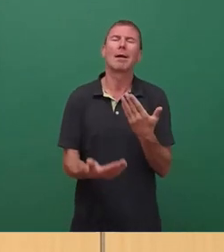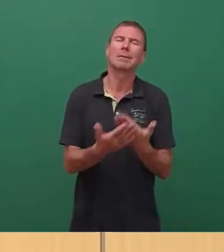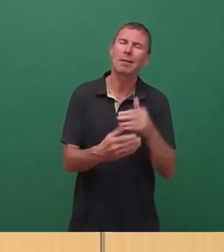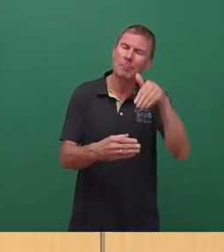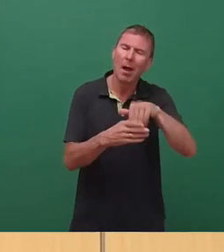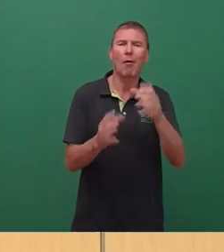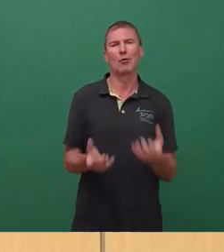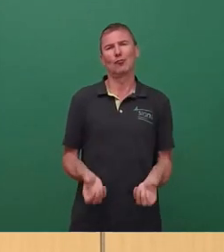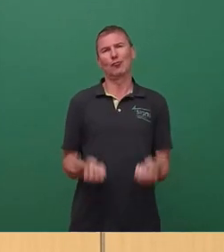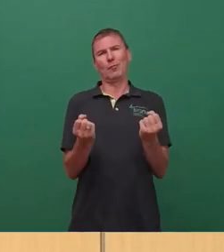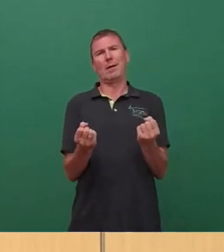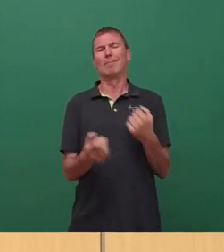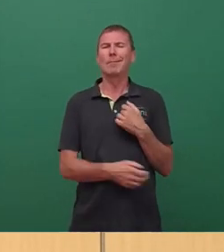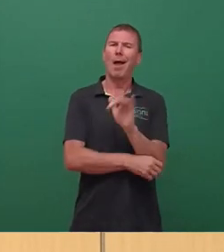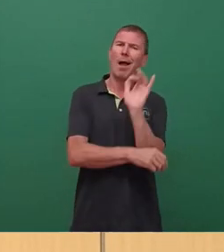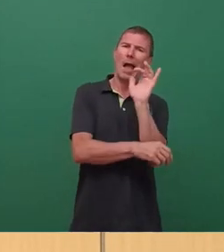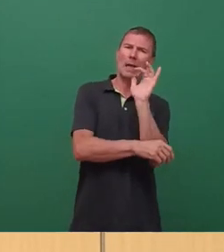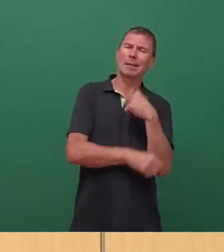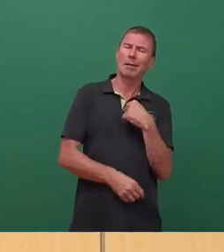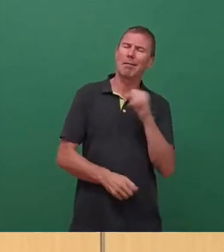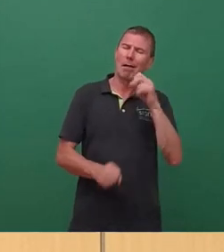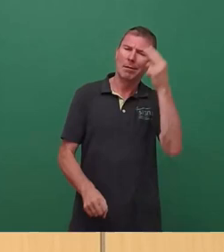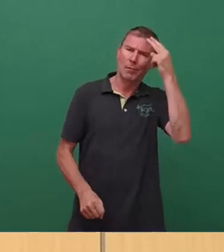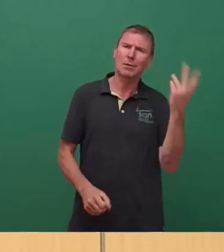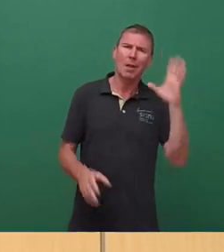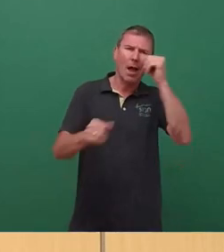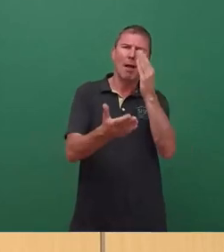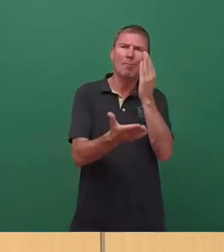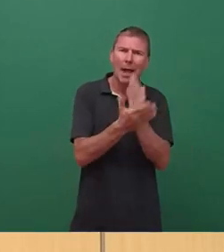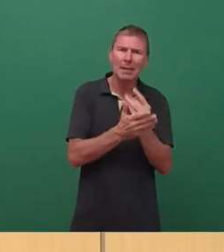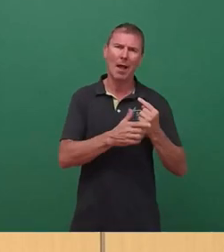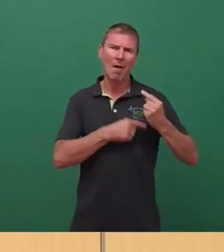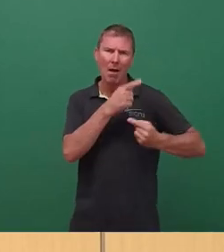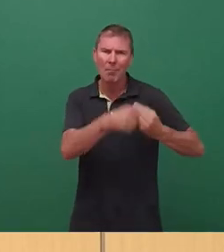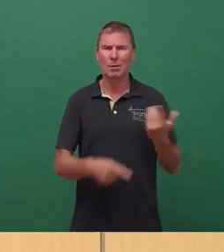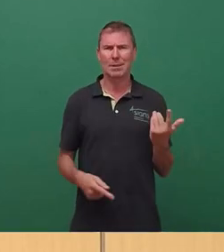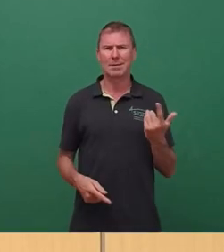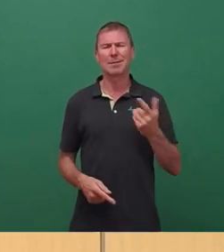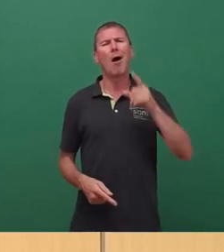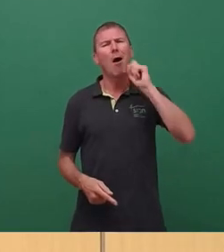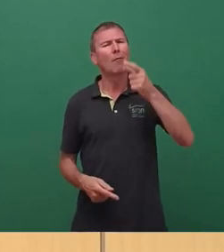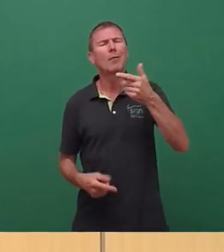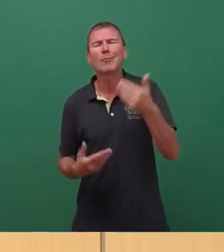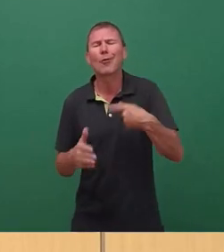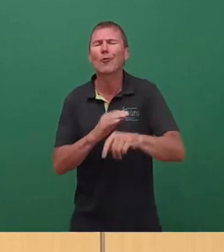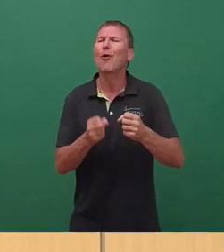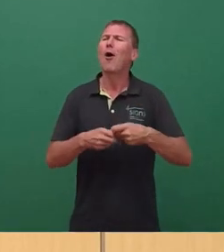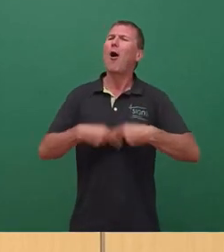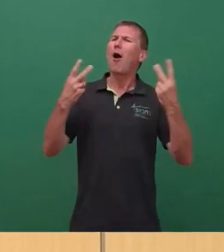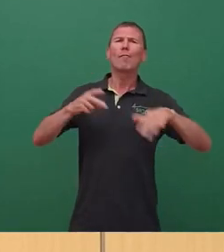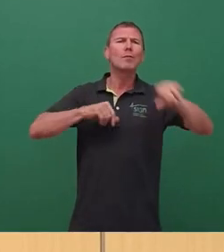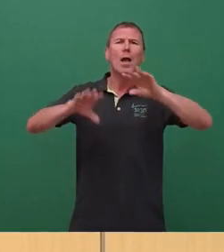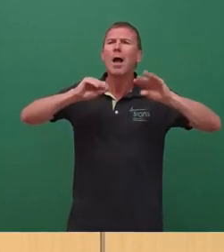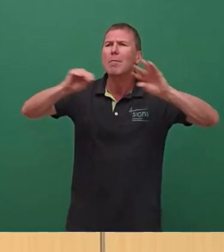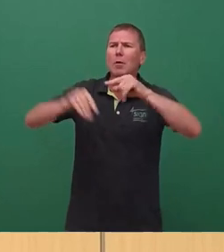natürlich schon auch die Kritik, die sagt, warum am Ende des Prozesses. Aber oft ist es ja so, dass durch die öffentliche Beschäftigung auch gerade mit dem Thema